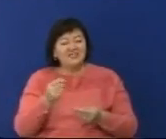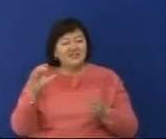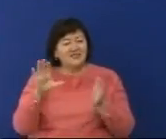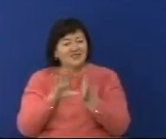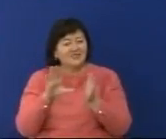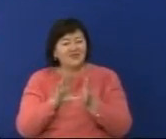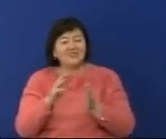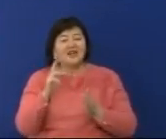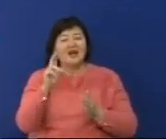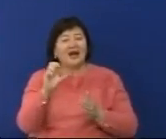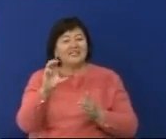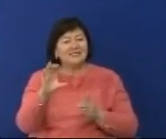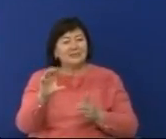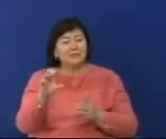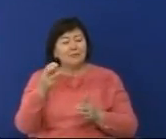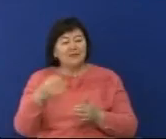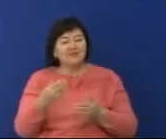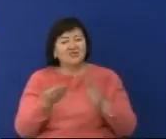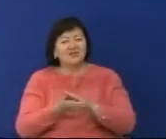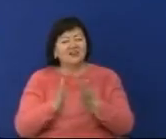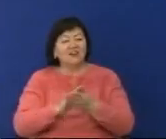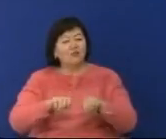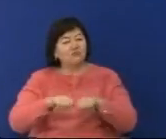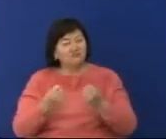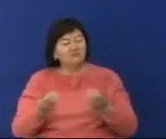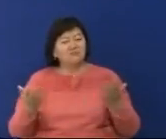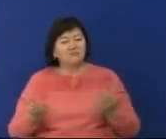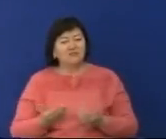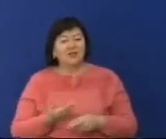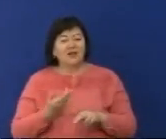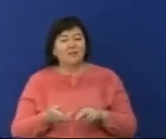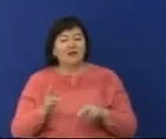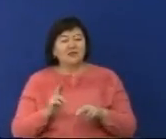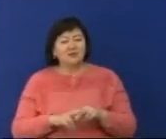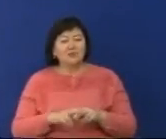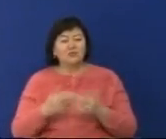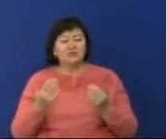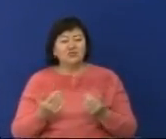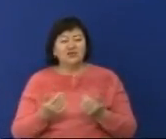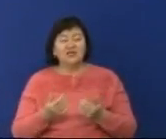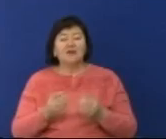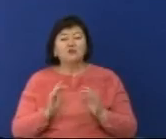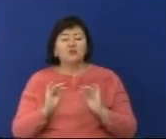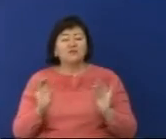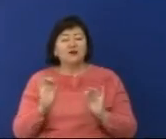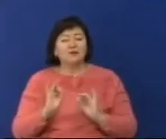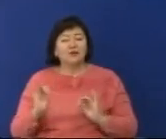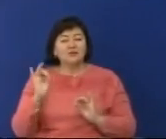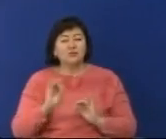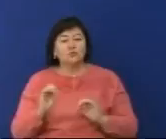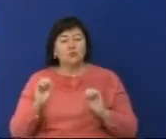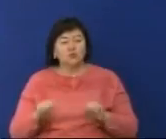жайы бойынша серіктестіктің бас ғимаратын дұрналасықан дербес қызмет көрсету орталығынан алуға болады. Қазіргі вақытта